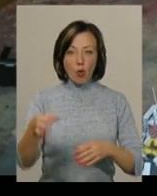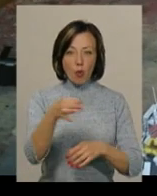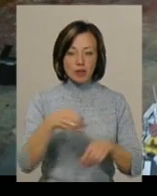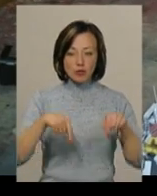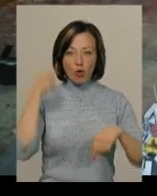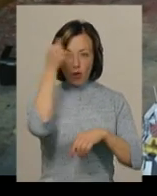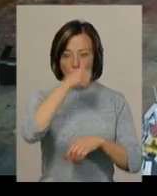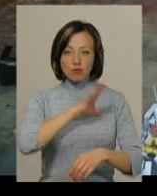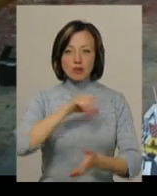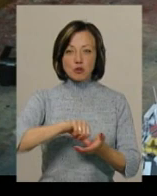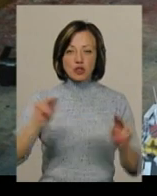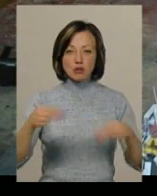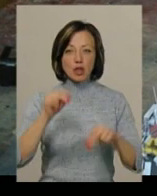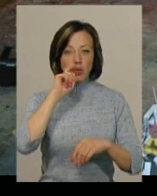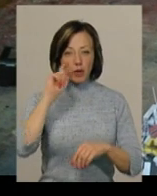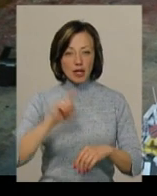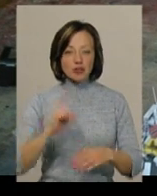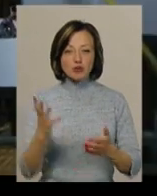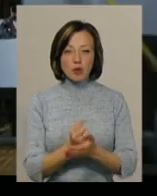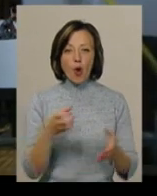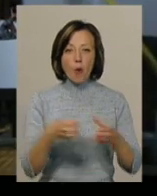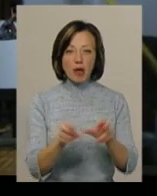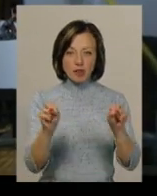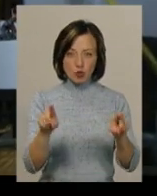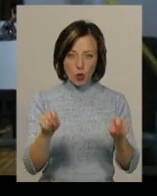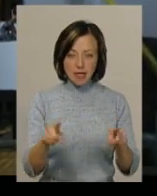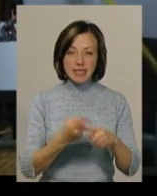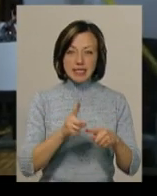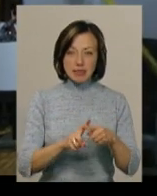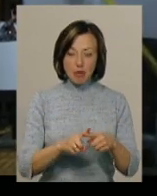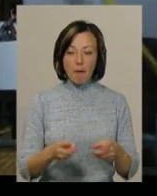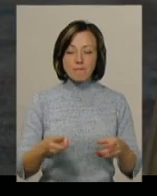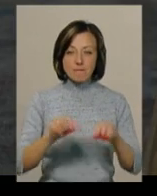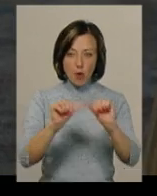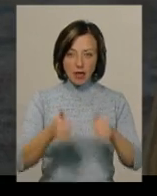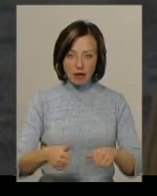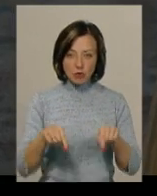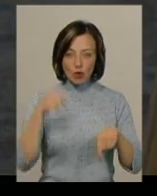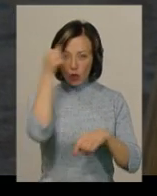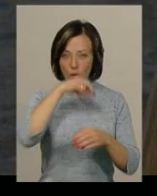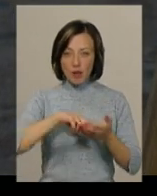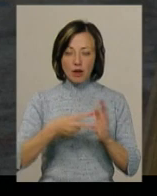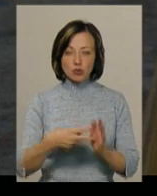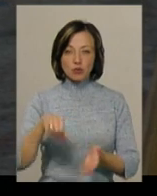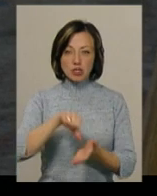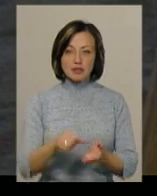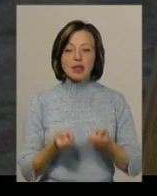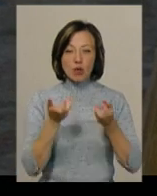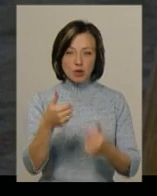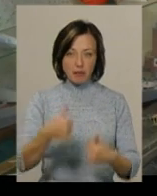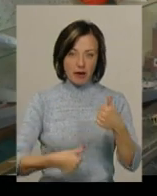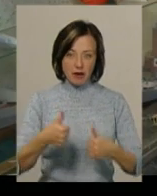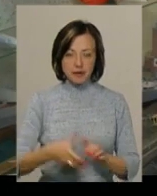цього року виступали на чемпіонаті України та здобули командне золото. Із цими моделями Юрій Гаркавенко цього року планує взяти участь у кількох